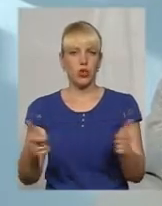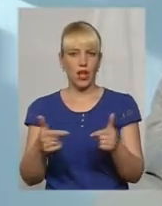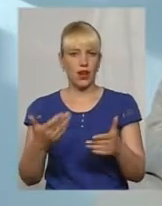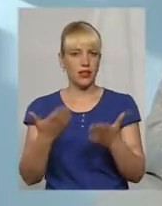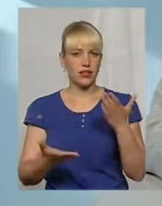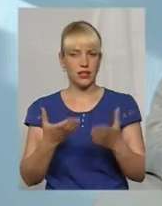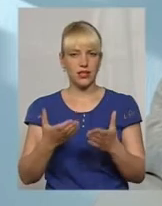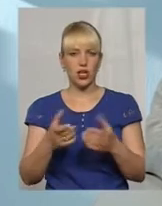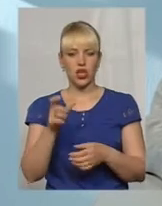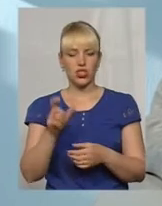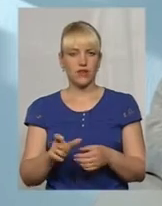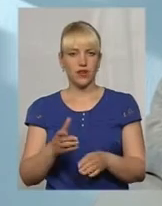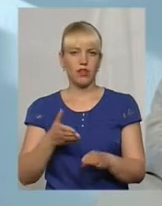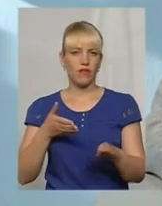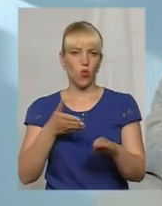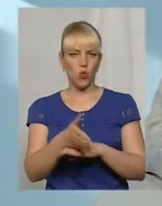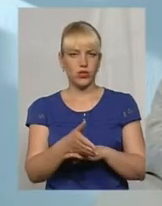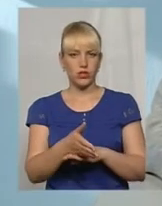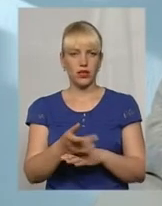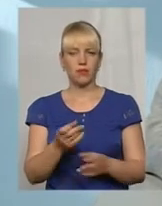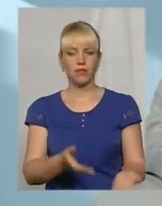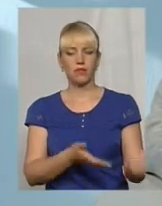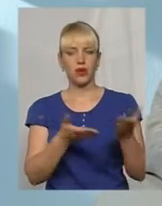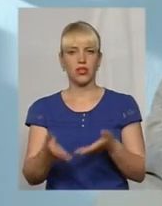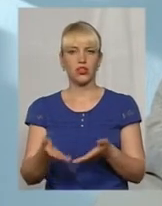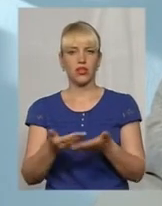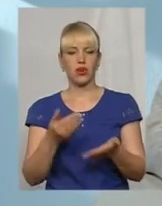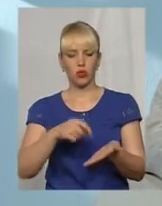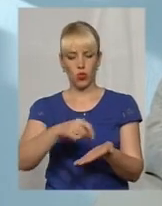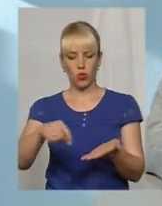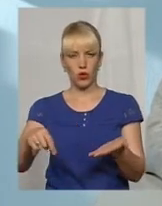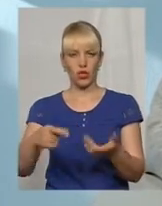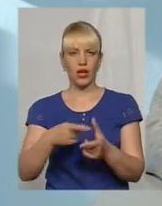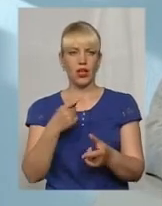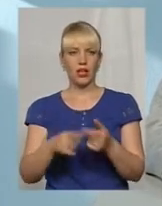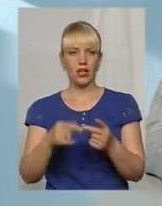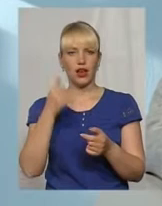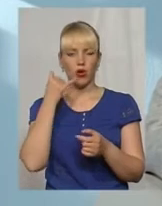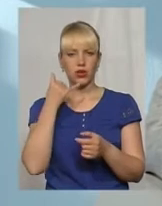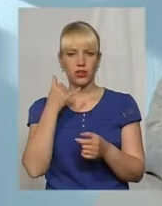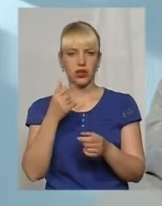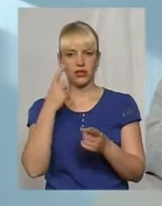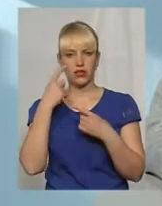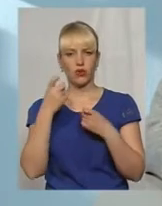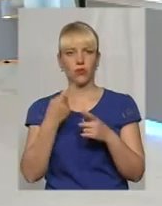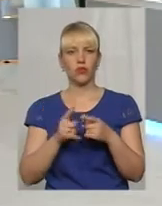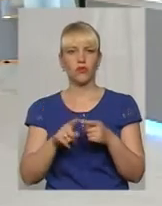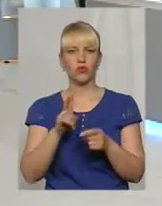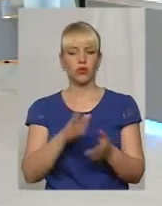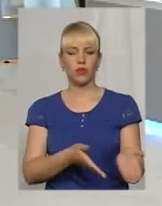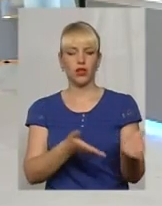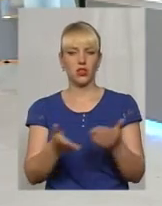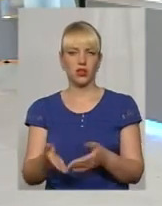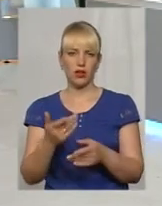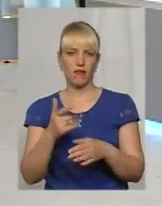Якщо чоловік їде в гости, приглашення от руки, або хоча б контакта і інформація того, хто приглашає в гости.